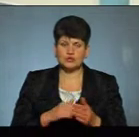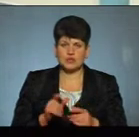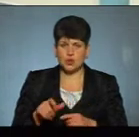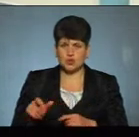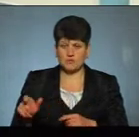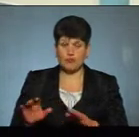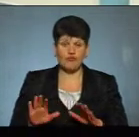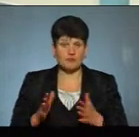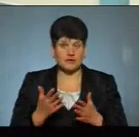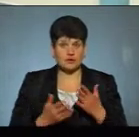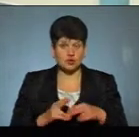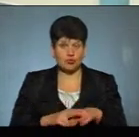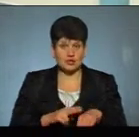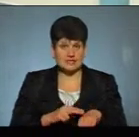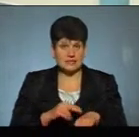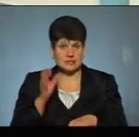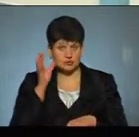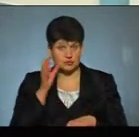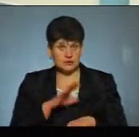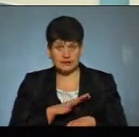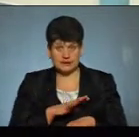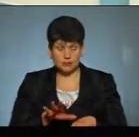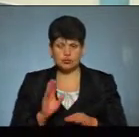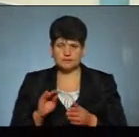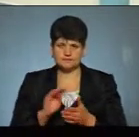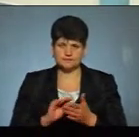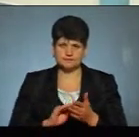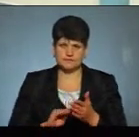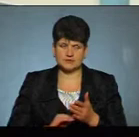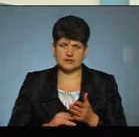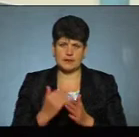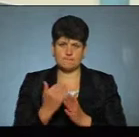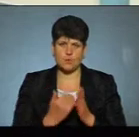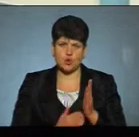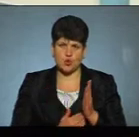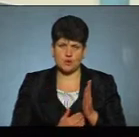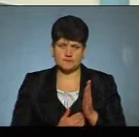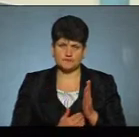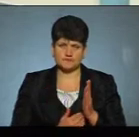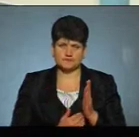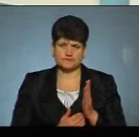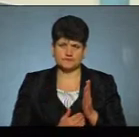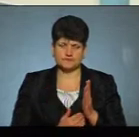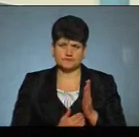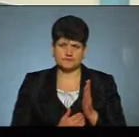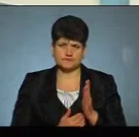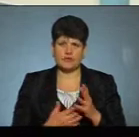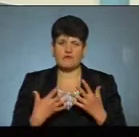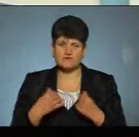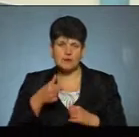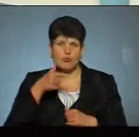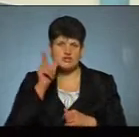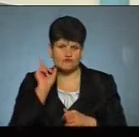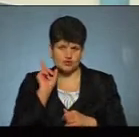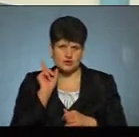В випадку, якщо поліцейських не будуть слухати громадяни, ми будемо складати відповідні адміністративні протоколи. Вже позавчора